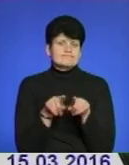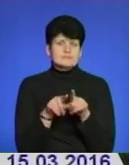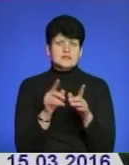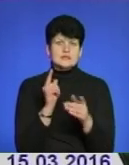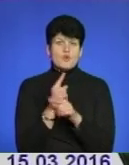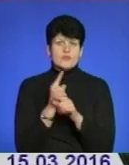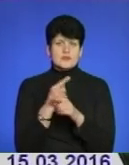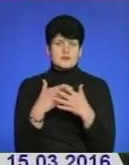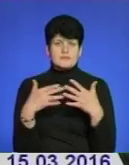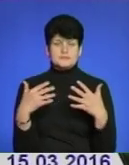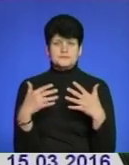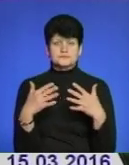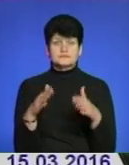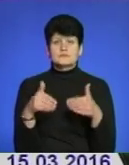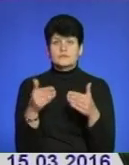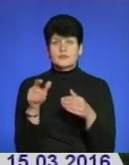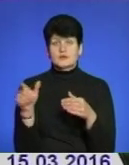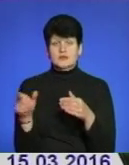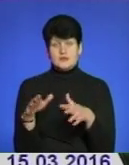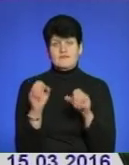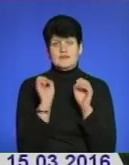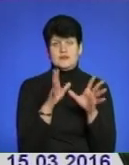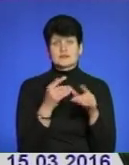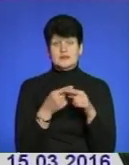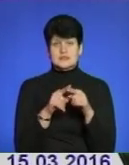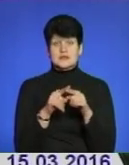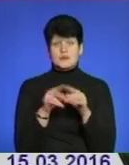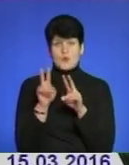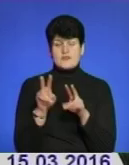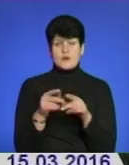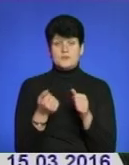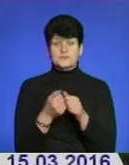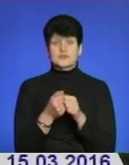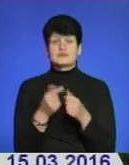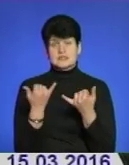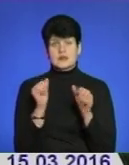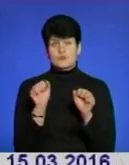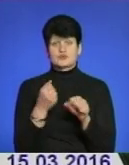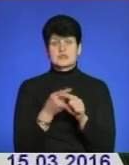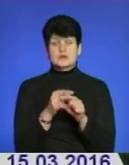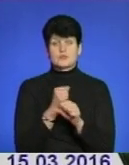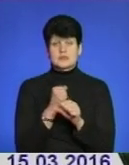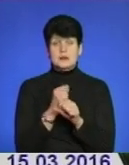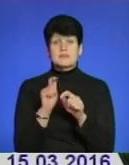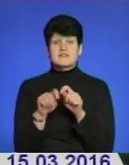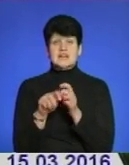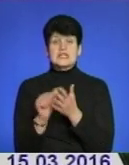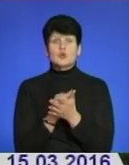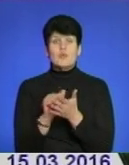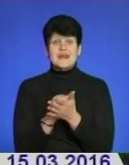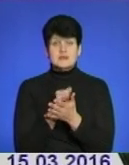заборонені предмети, запропонувати людині видати. Оце є поверхневий огляд. Вони мають право зараз це робити. Перевірка документів